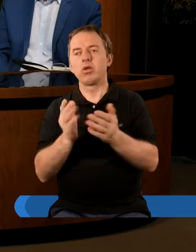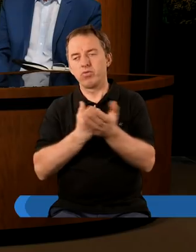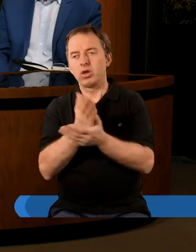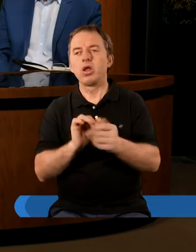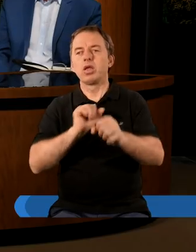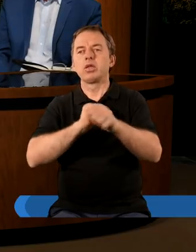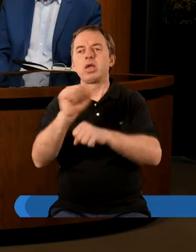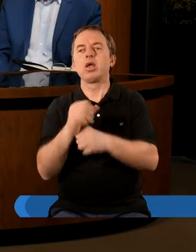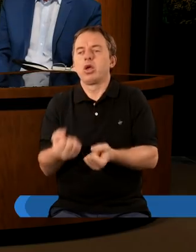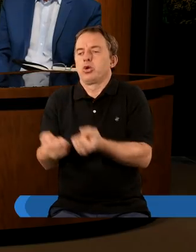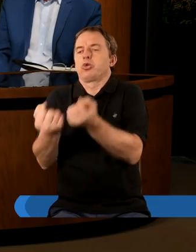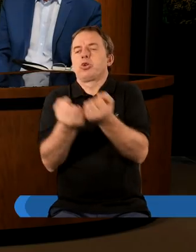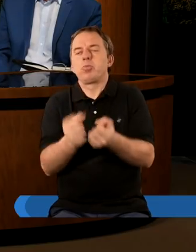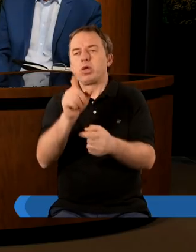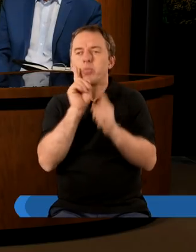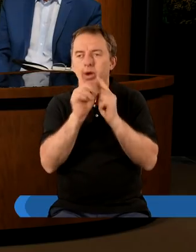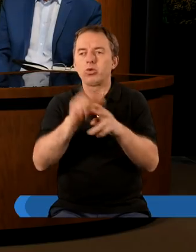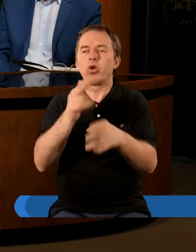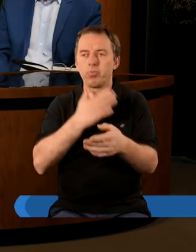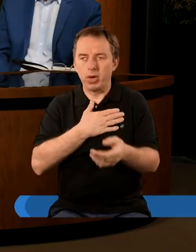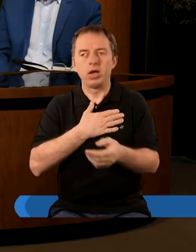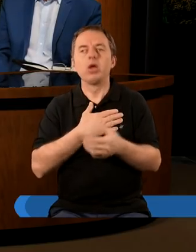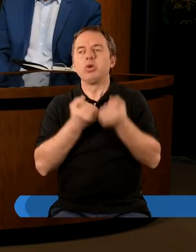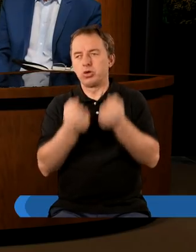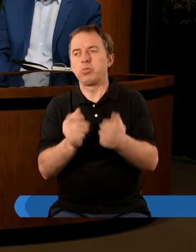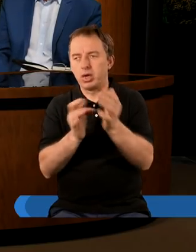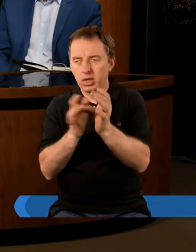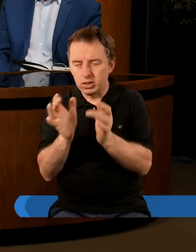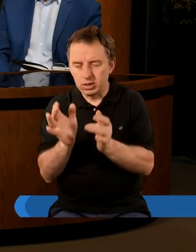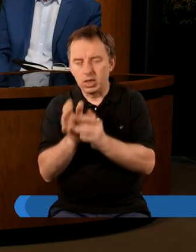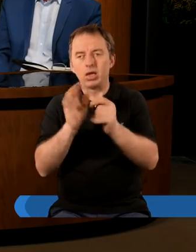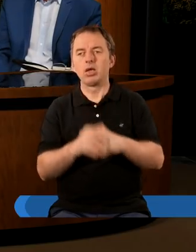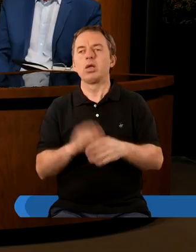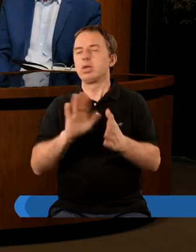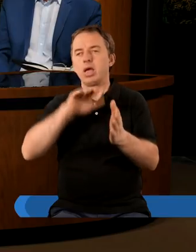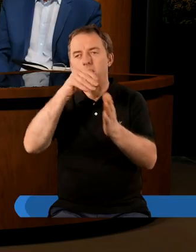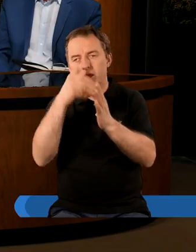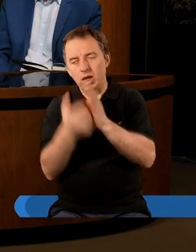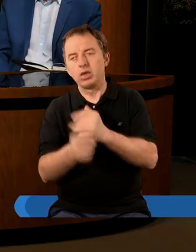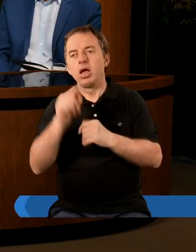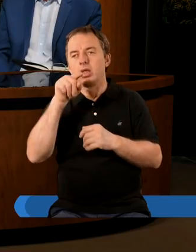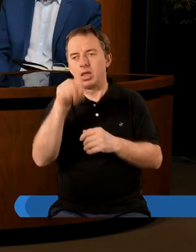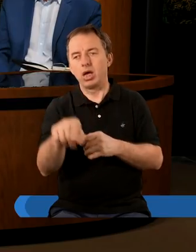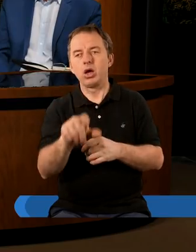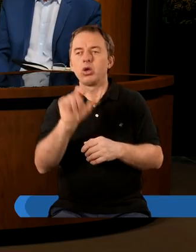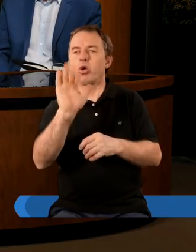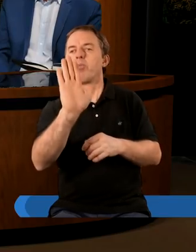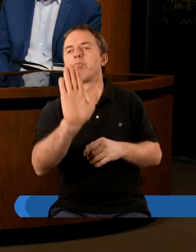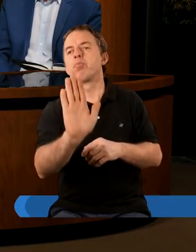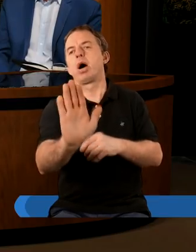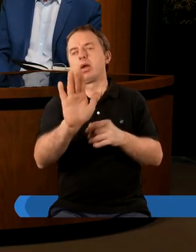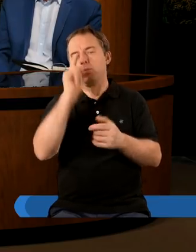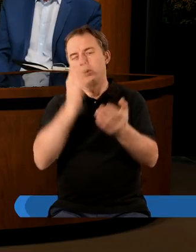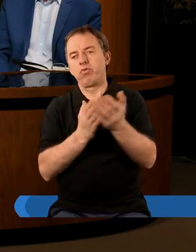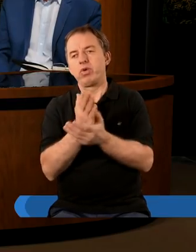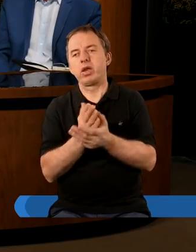wierzących jest trzymaj tą prawdę, którą masz. Trzymaj się Pana Jezusa Chrystusa, nie strać tego, co masz,